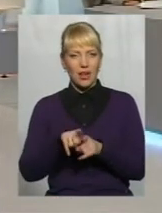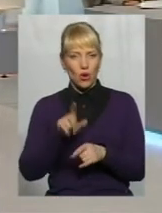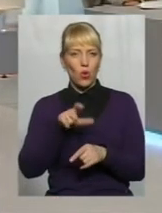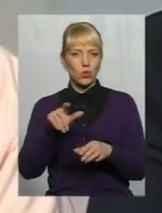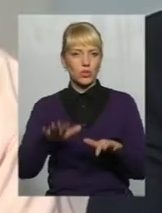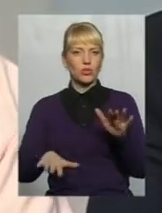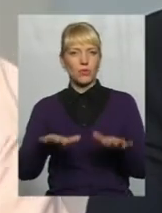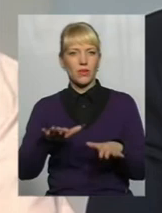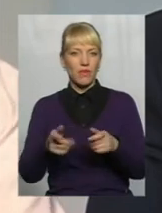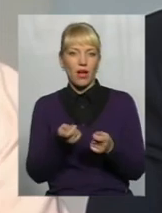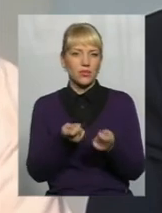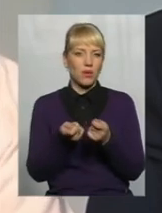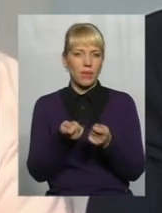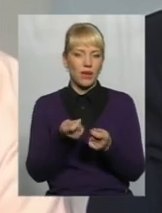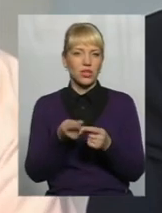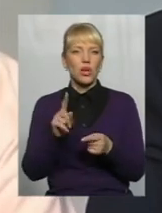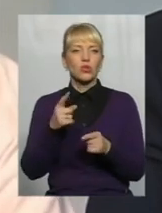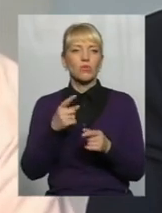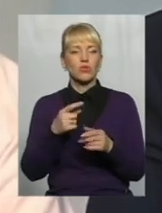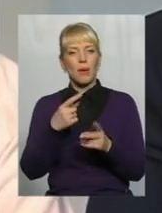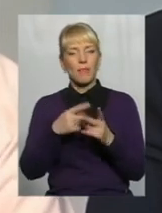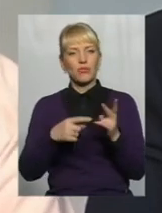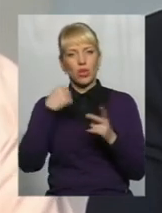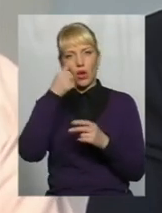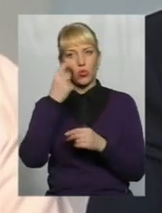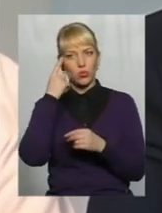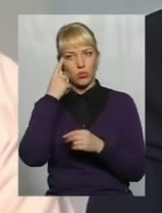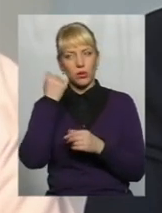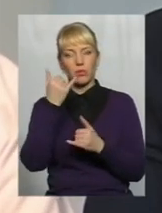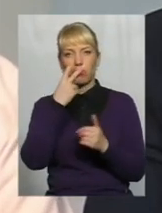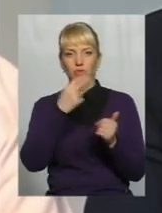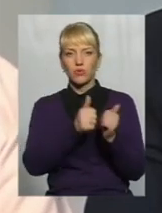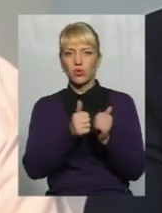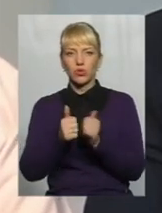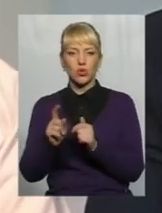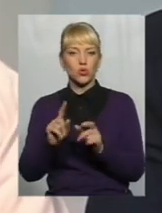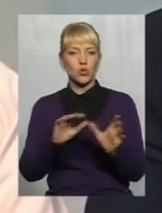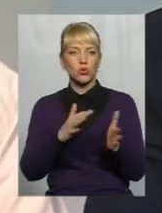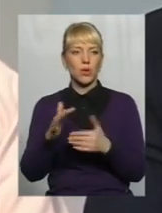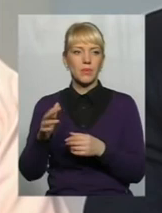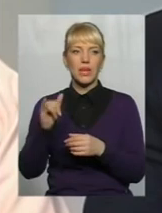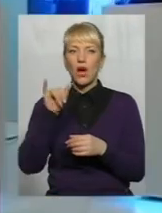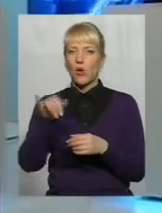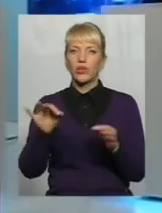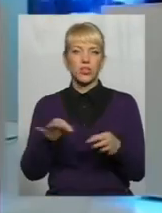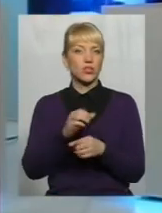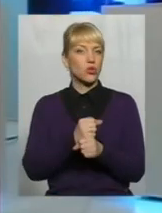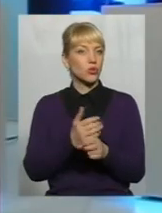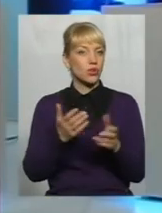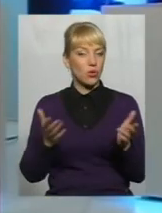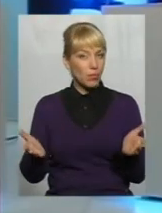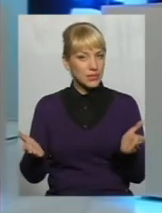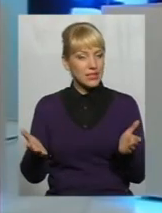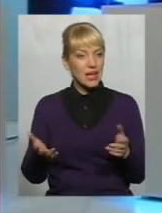обережних. Саме цікаво, що вони півтора року думали, тепер подивилися, що в сусідів щось робиться, а в них не робиться нічого. А